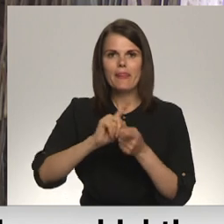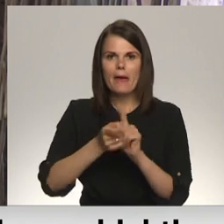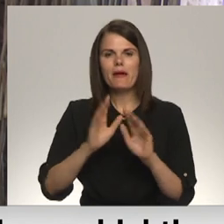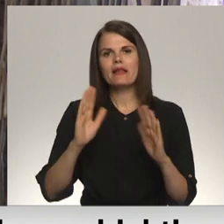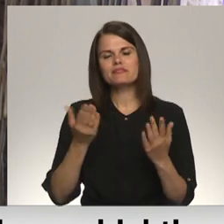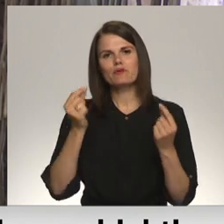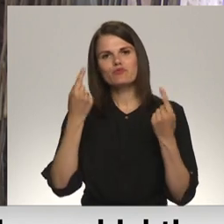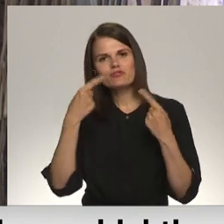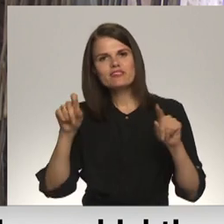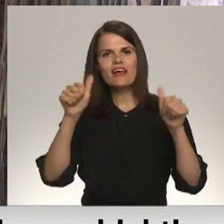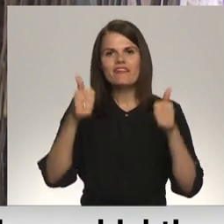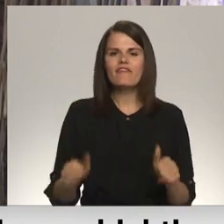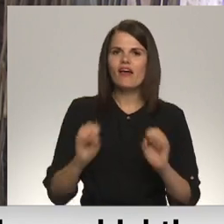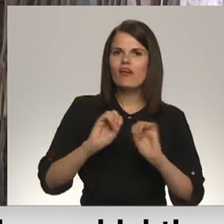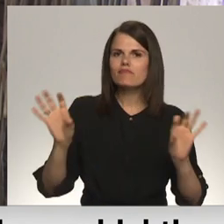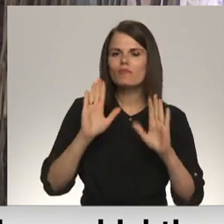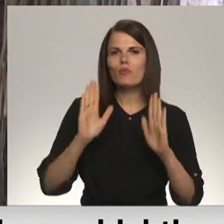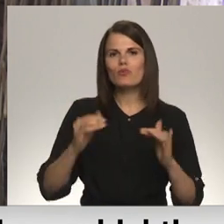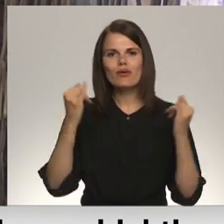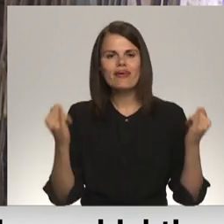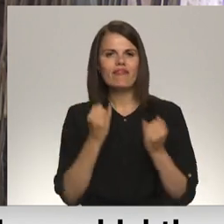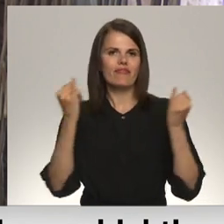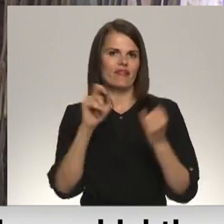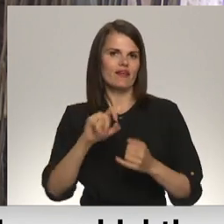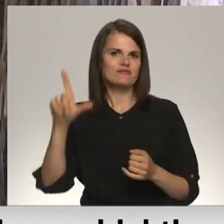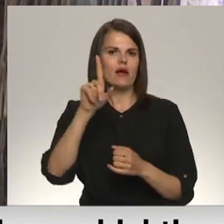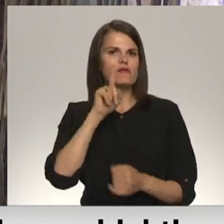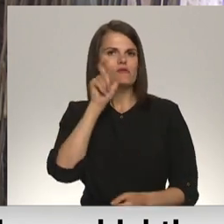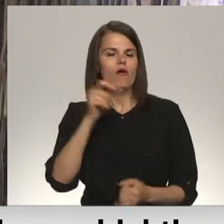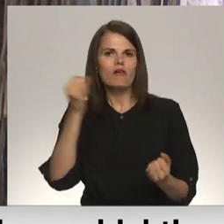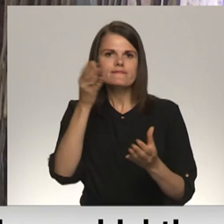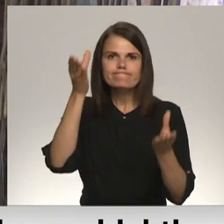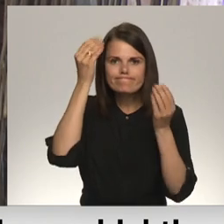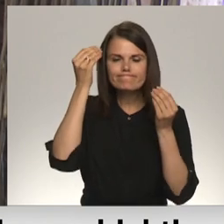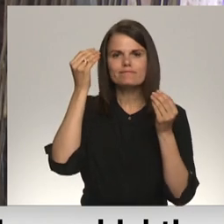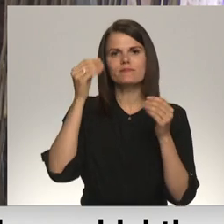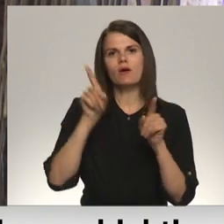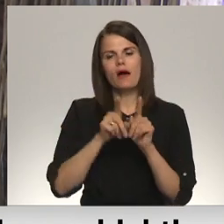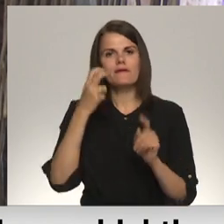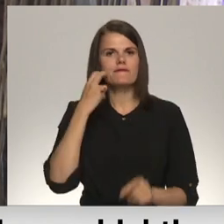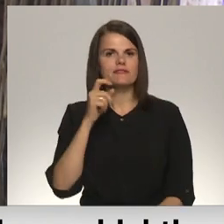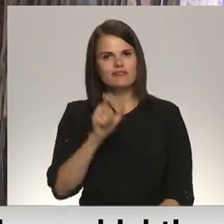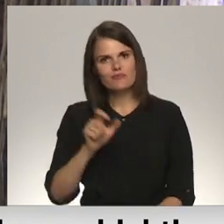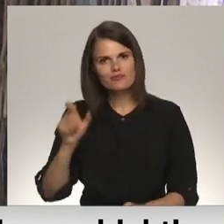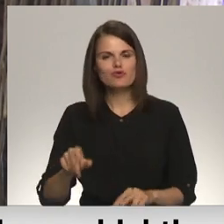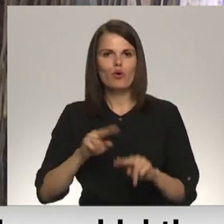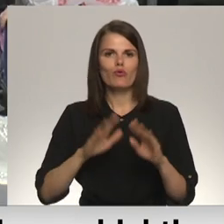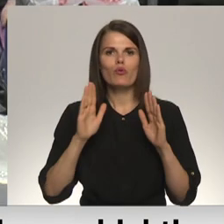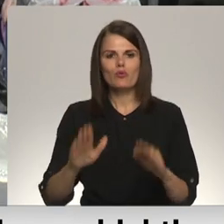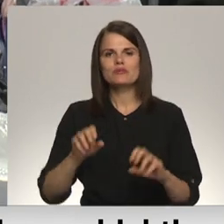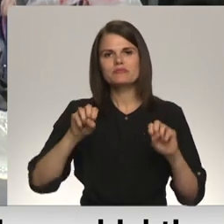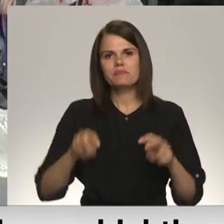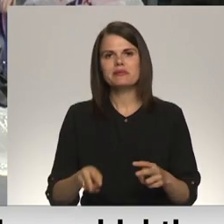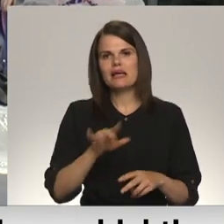pasniegšanas veids, lai viņš ir interaktīvāks, interesantāks gan jaunākajai paudzē, gan arī senioriem un būs bērnu stūrīts.